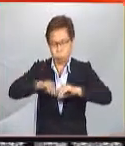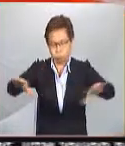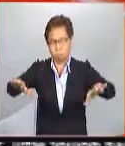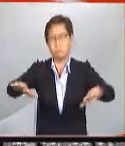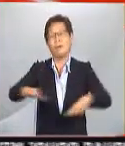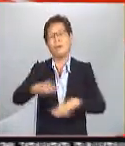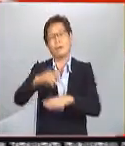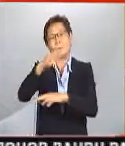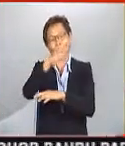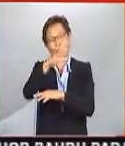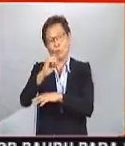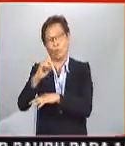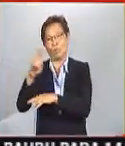menikmati! Terima